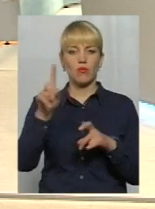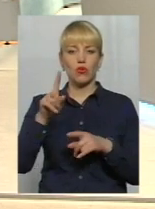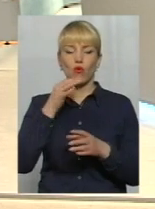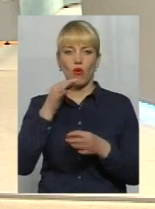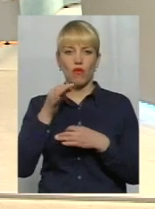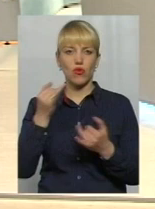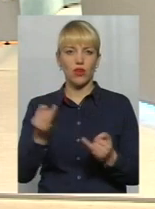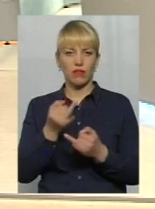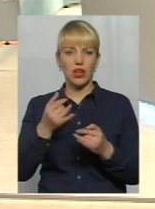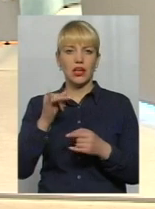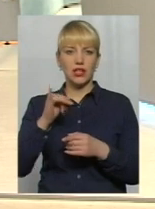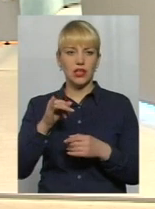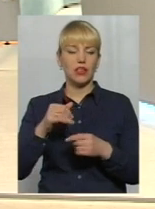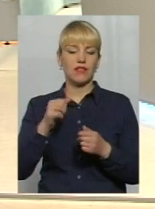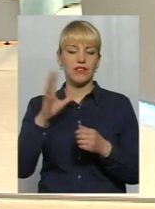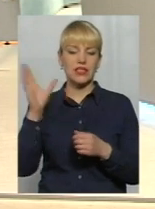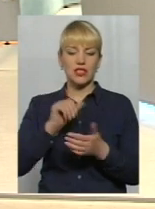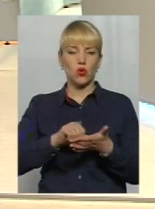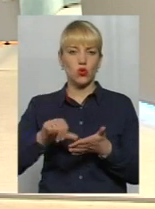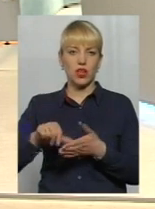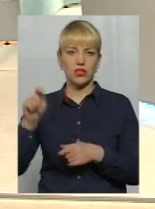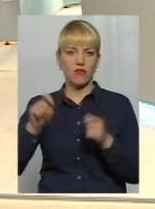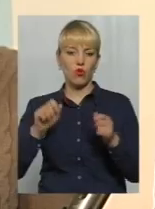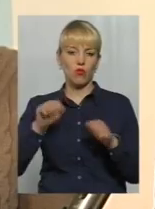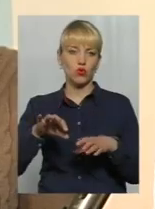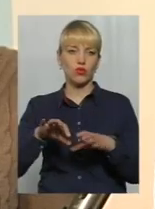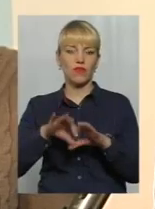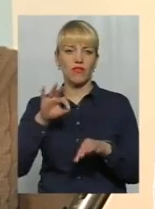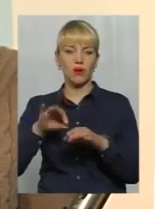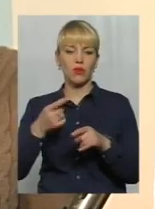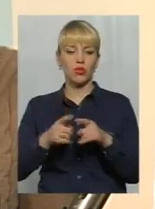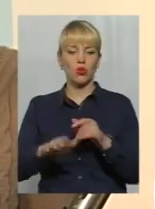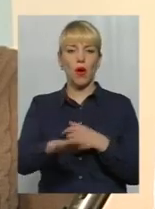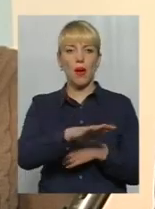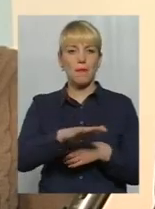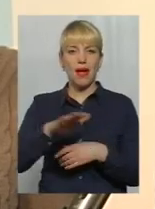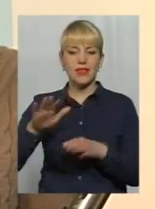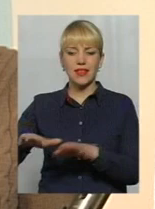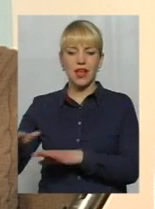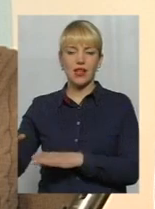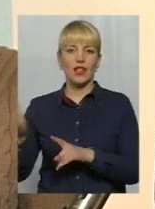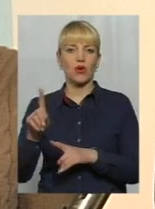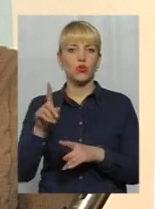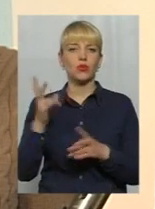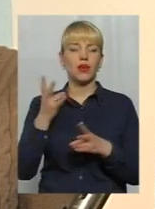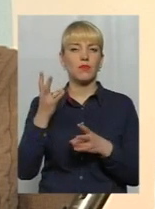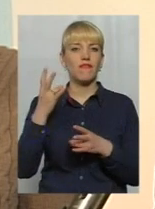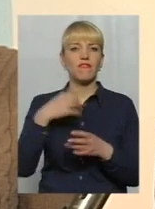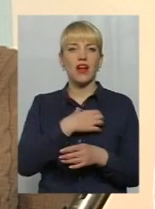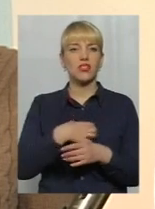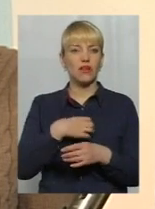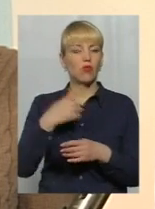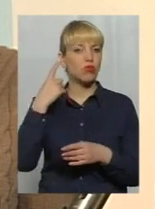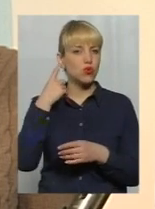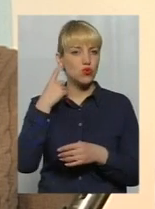і всі учасники форуму можуть вибрати собі ту панель, яку вони вважають за потрібним, що їм потрібно почути. Тим самим